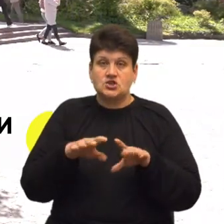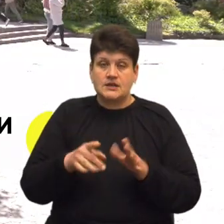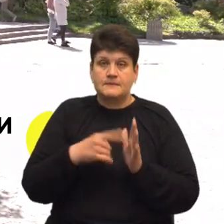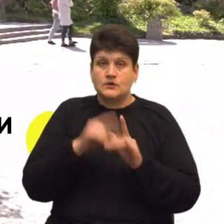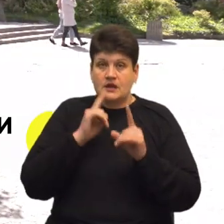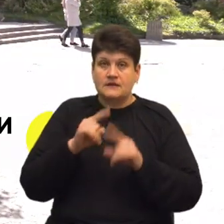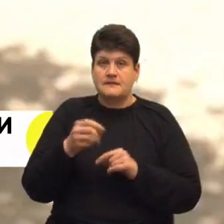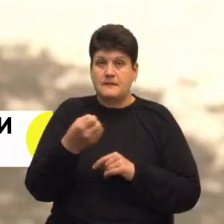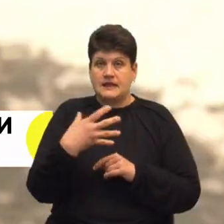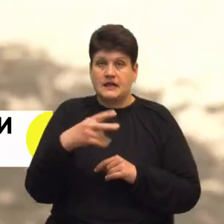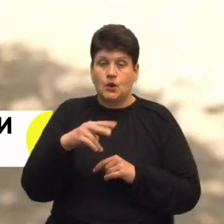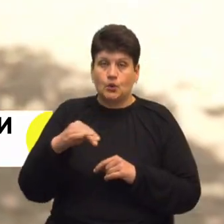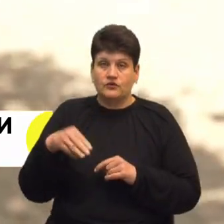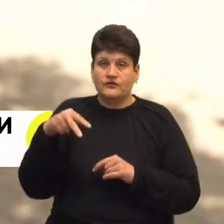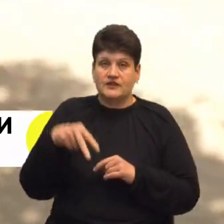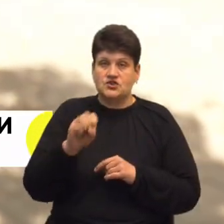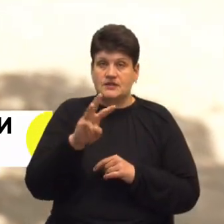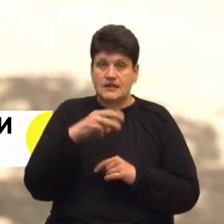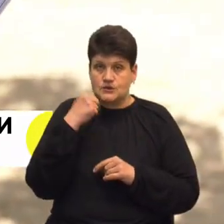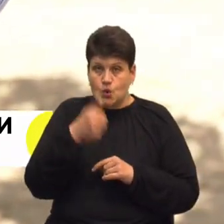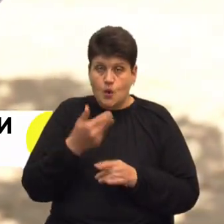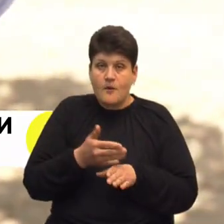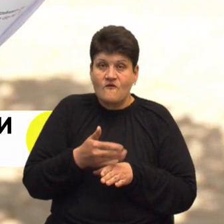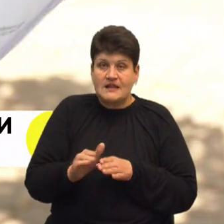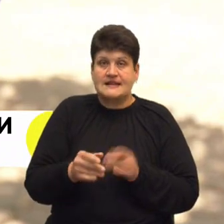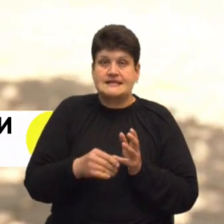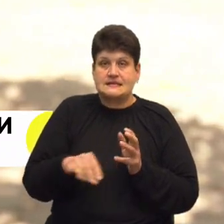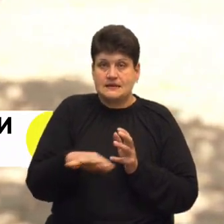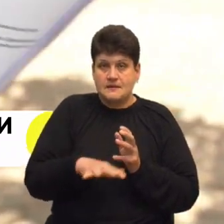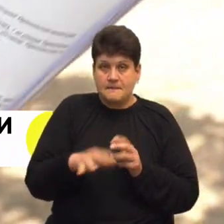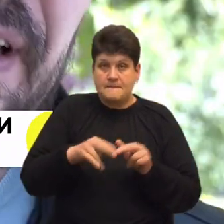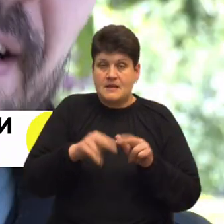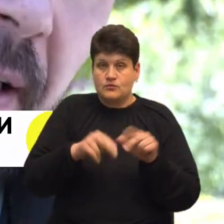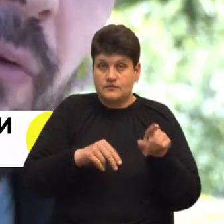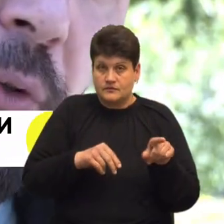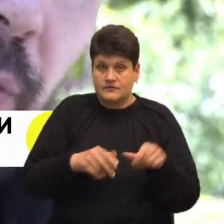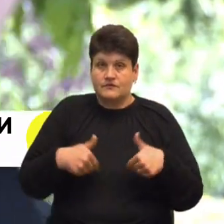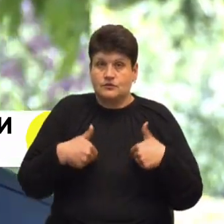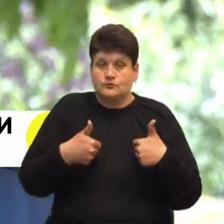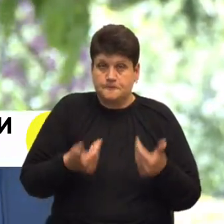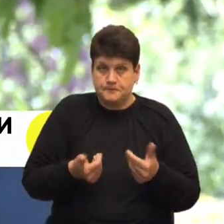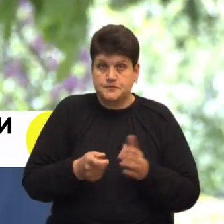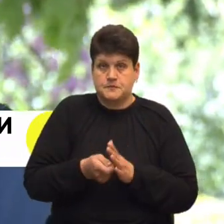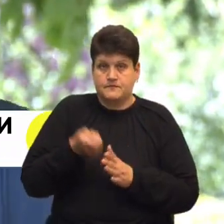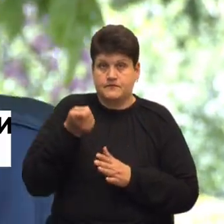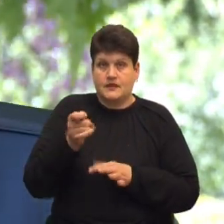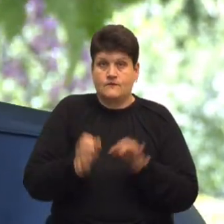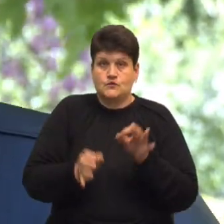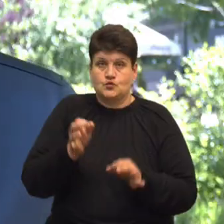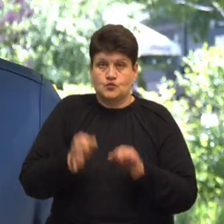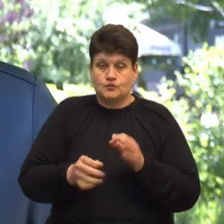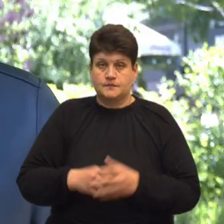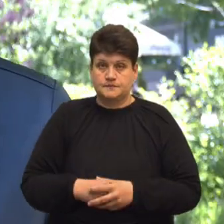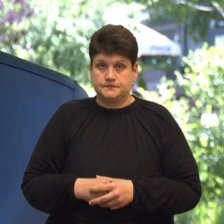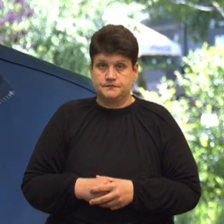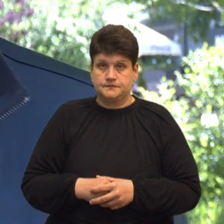15 лютого 2013 року про виділення земельної ділянки під забудову, звернувся із позовом до суду, каже Андрій Шкула.